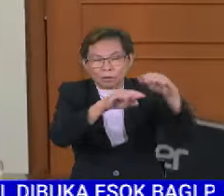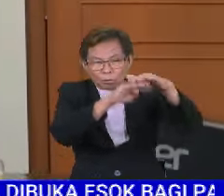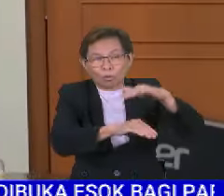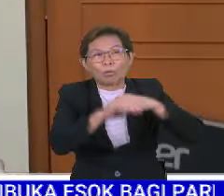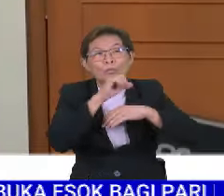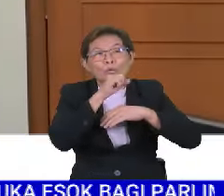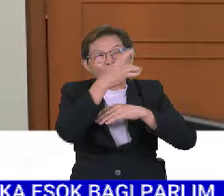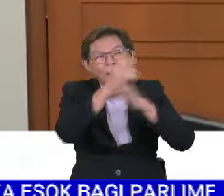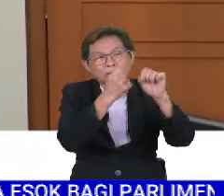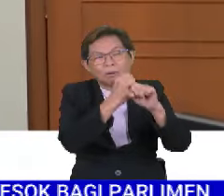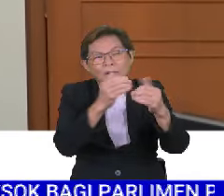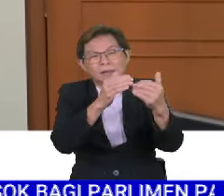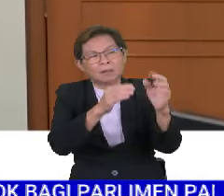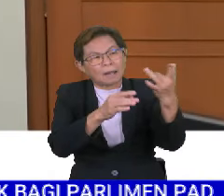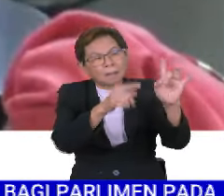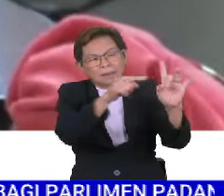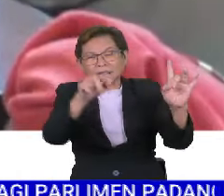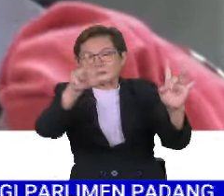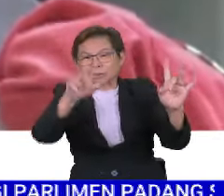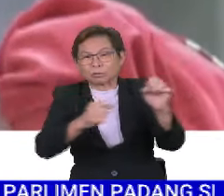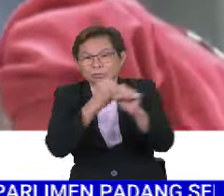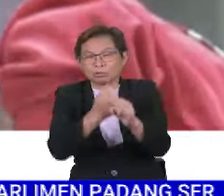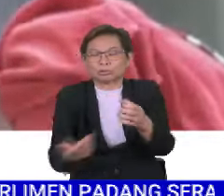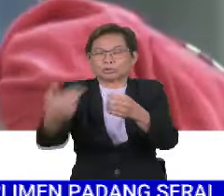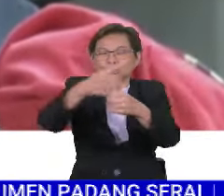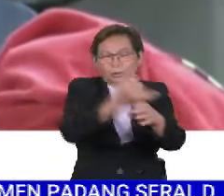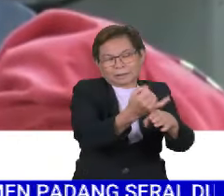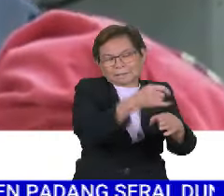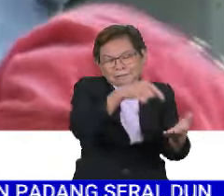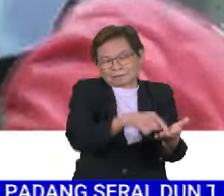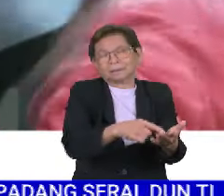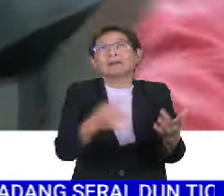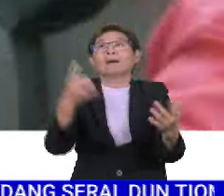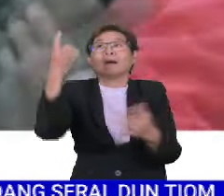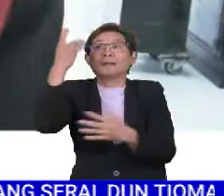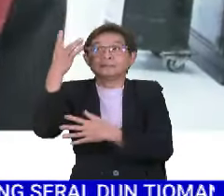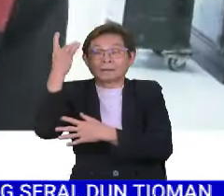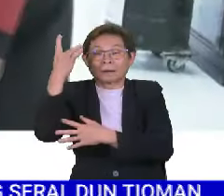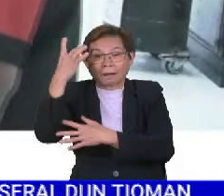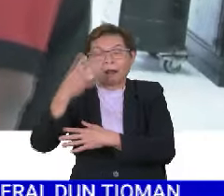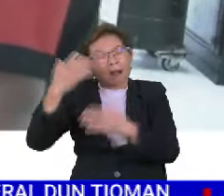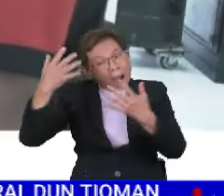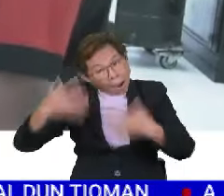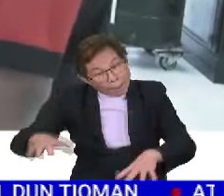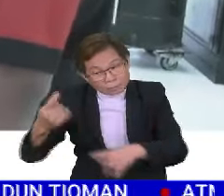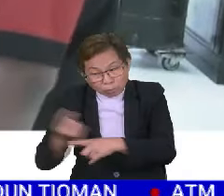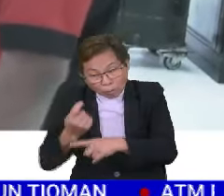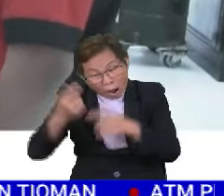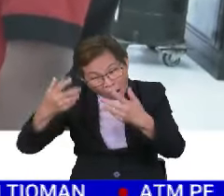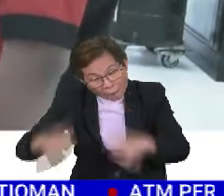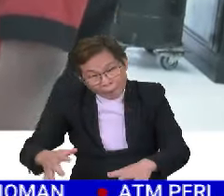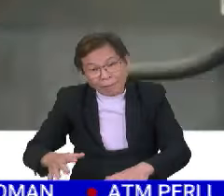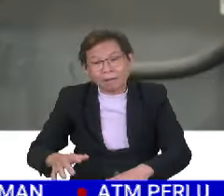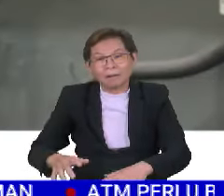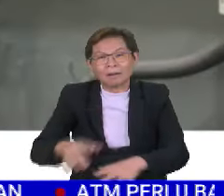tahun untuk menceburi bidang-bidang bahagian industri ini. dan insyaAllah di akhir latihan ini mereka